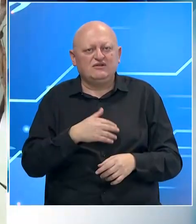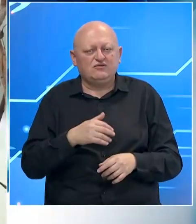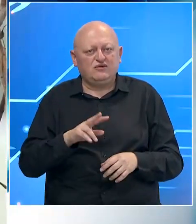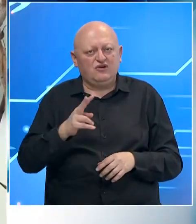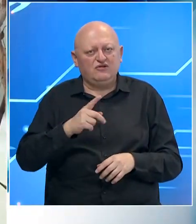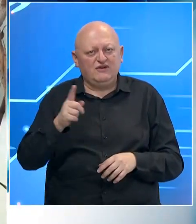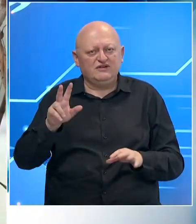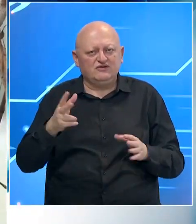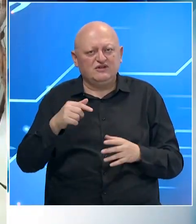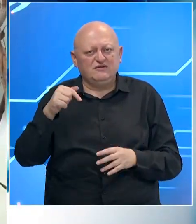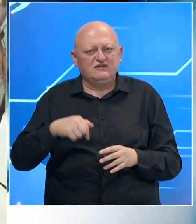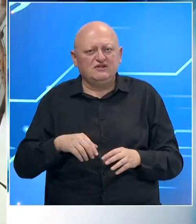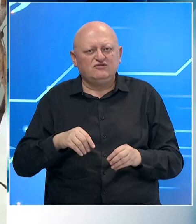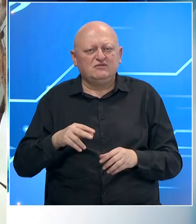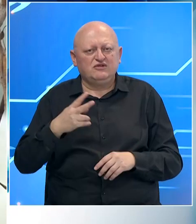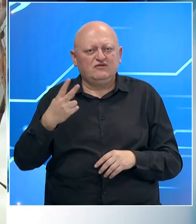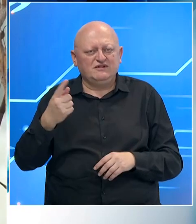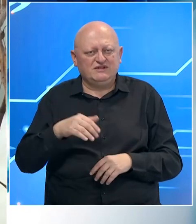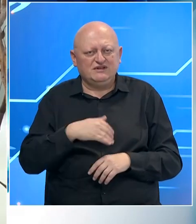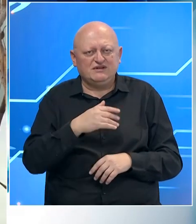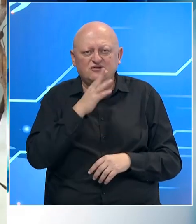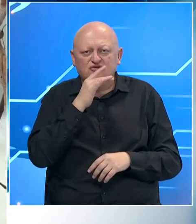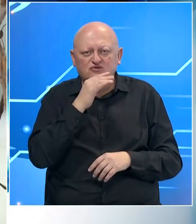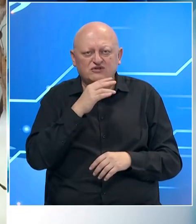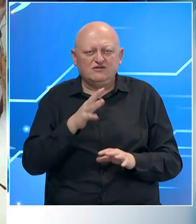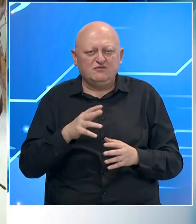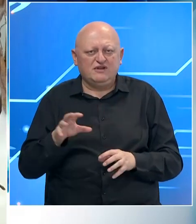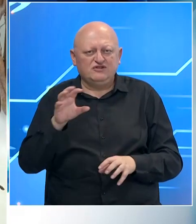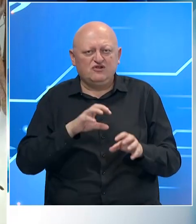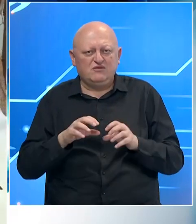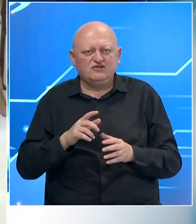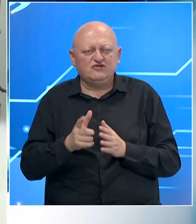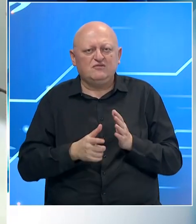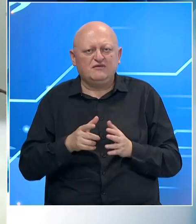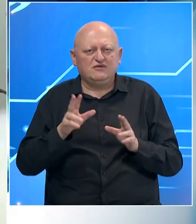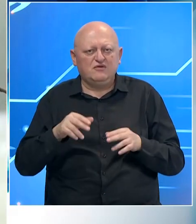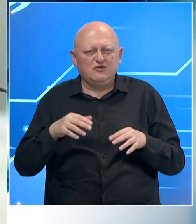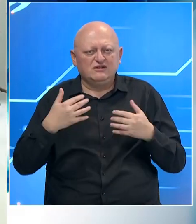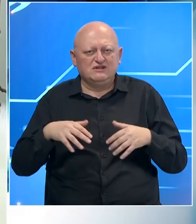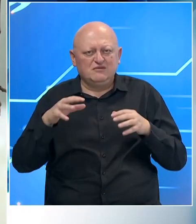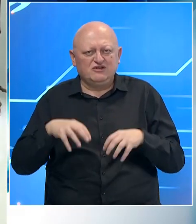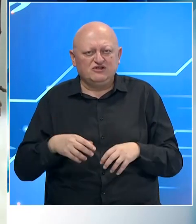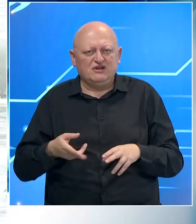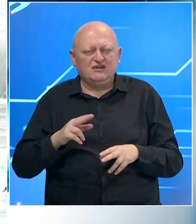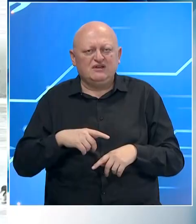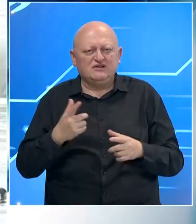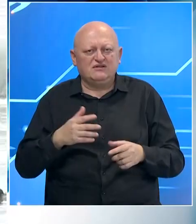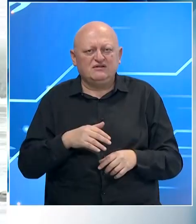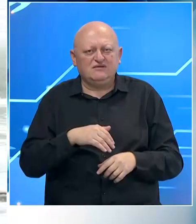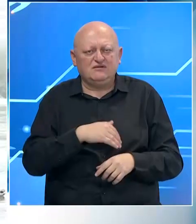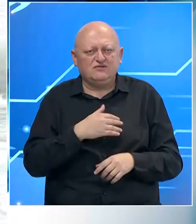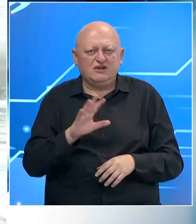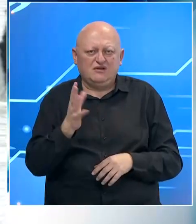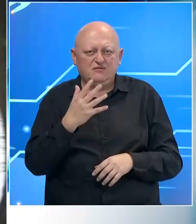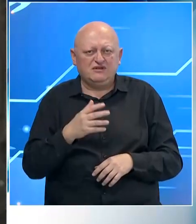dnevna temperatura od 12 do 18 na jugu zemlje do 21. U Sarajevu pretežno oblačno, povremeno je moguća slaba kiša. Maksimalna